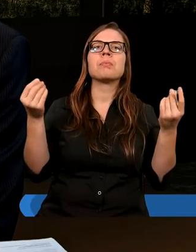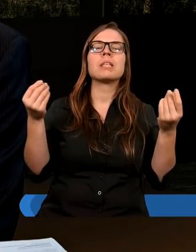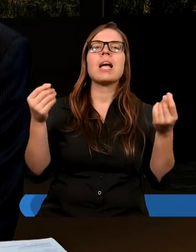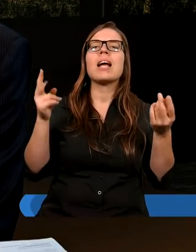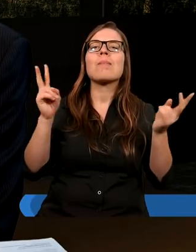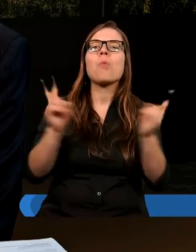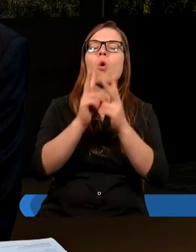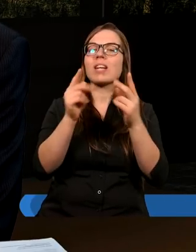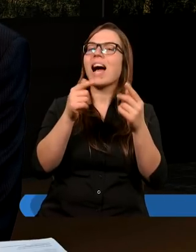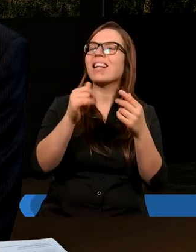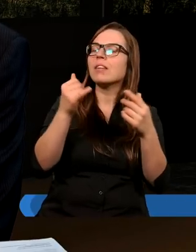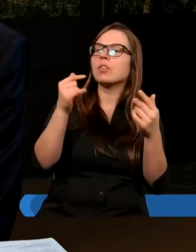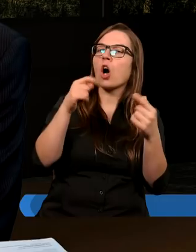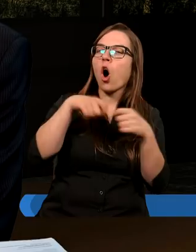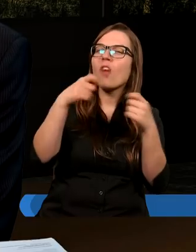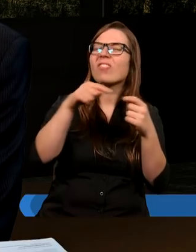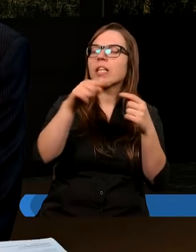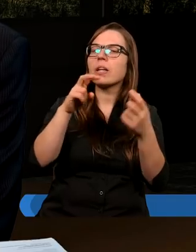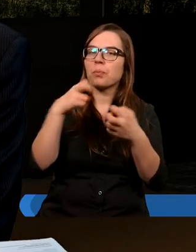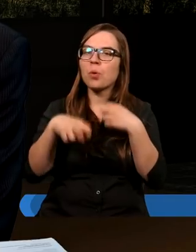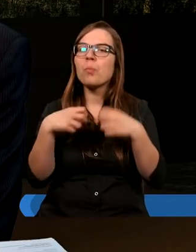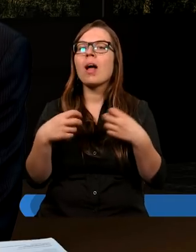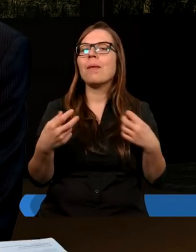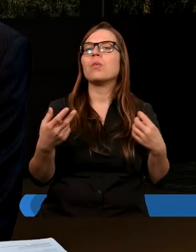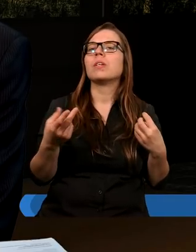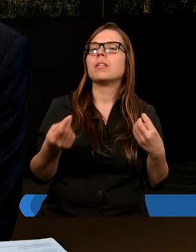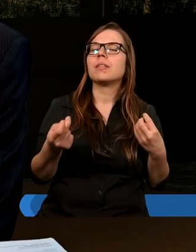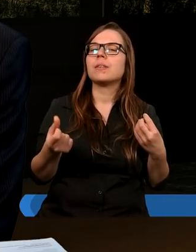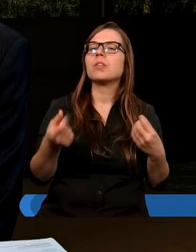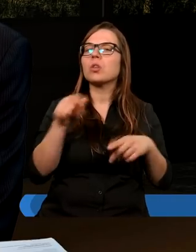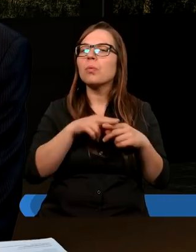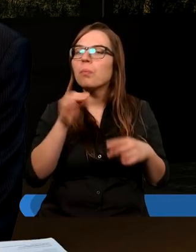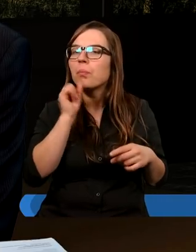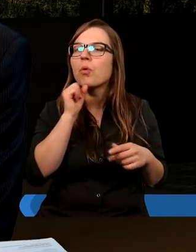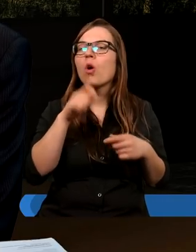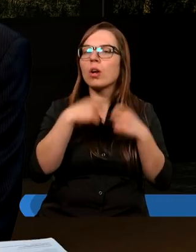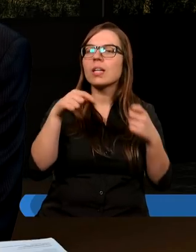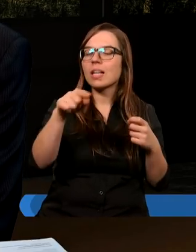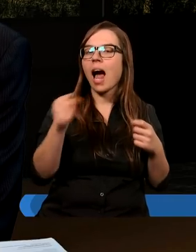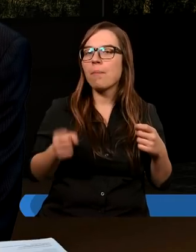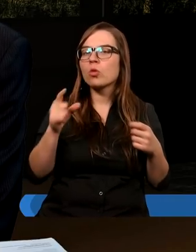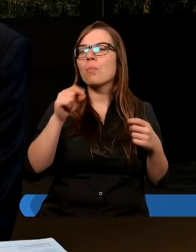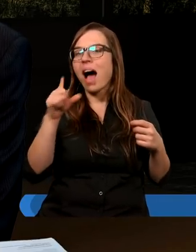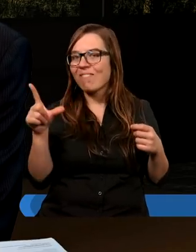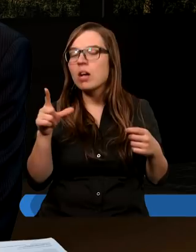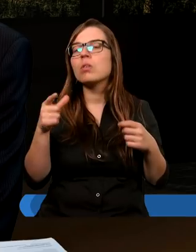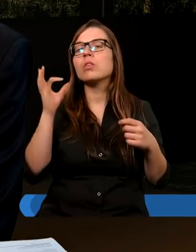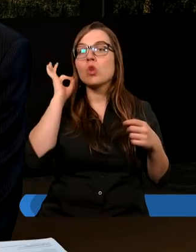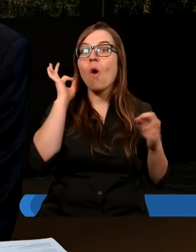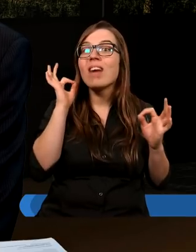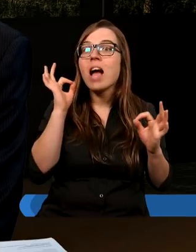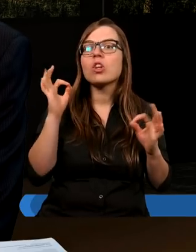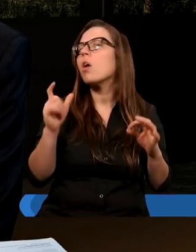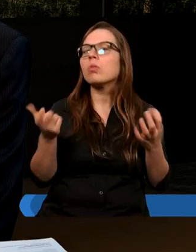Przywołuję przykład, który próbował rozwiązać apostoł Paweł, gdy dowiedział się, że